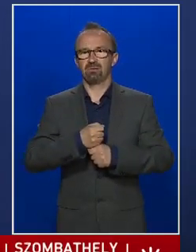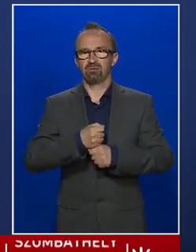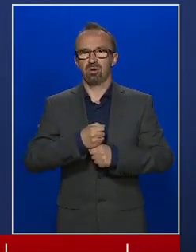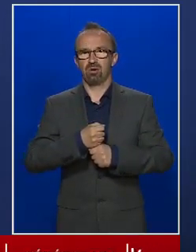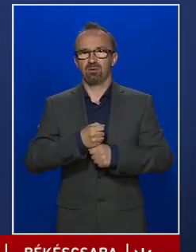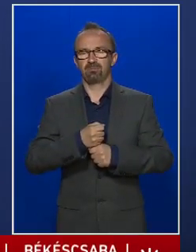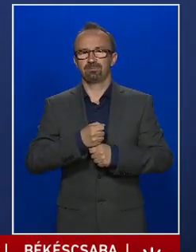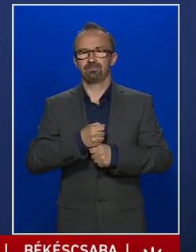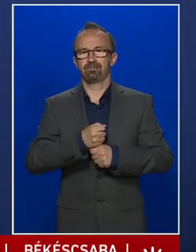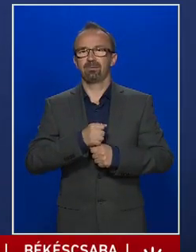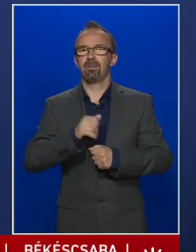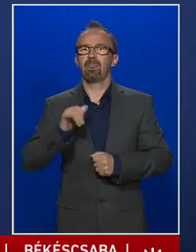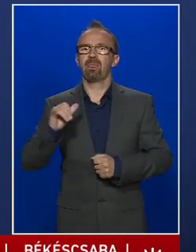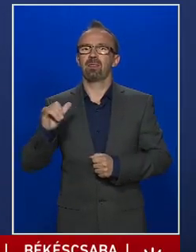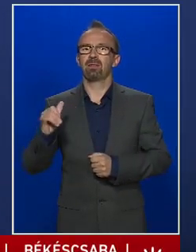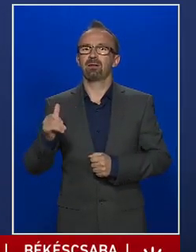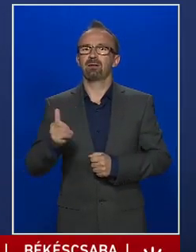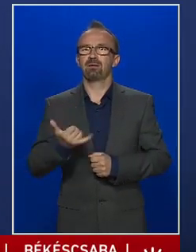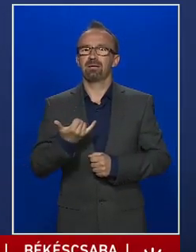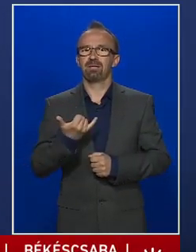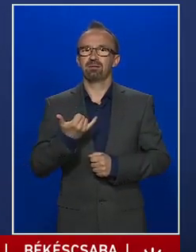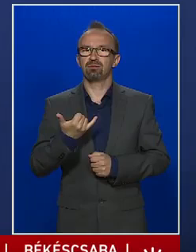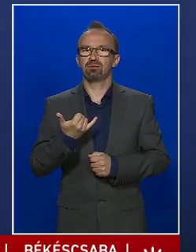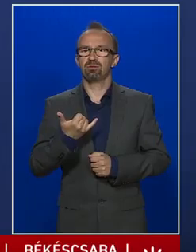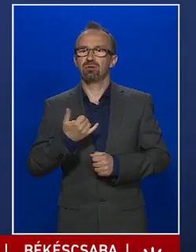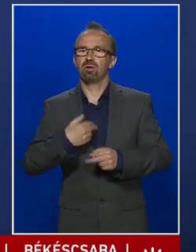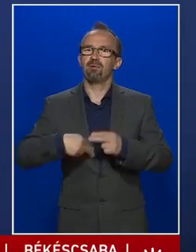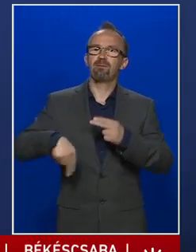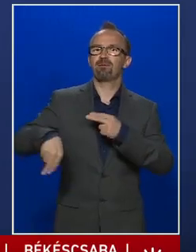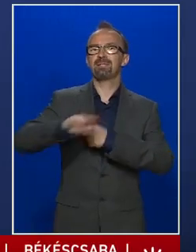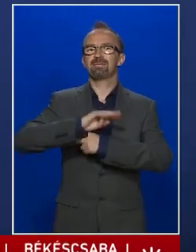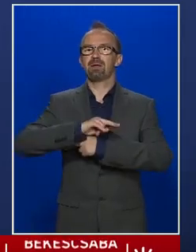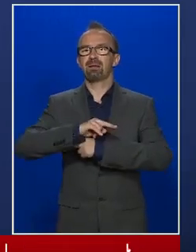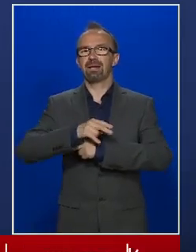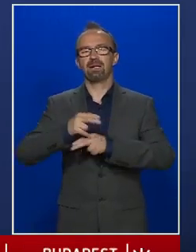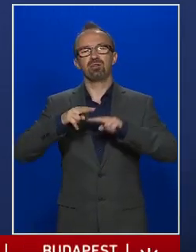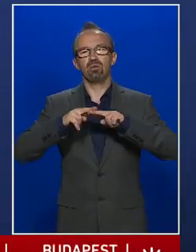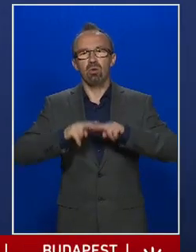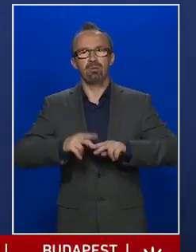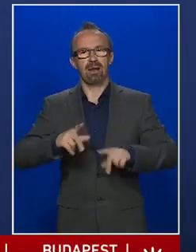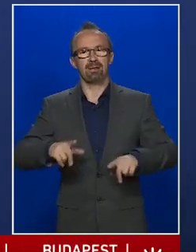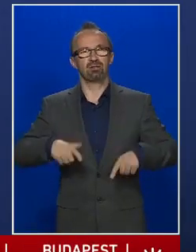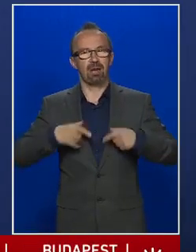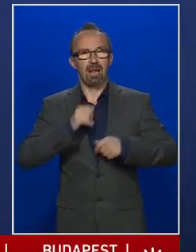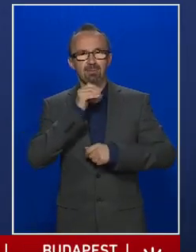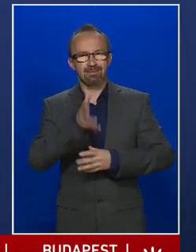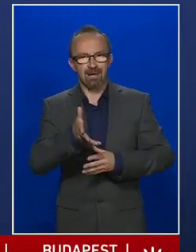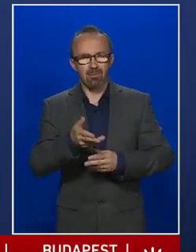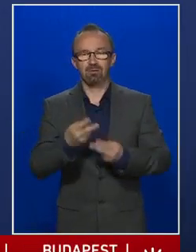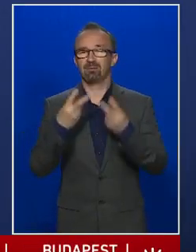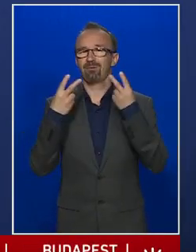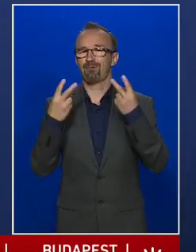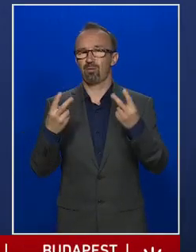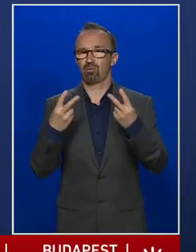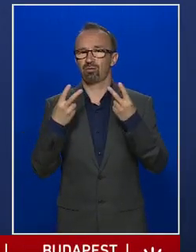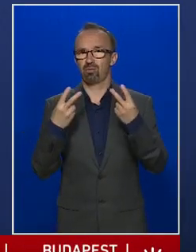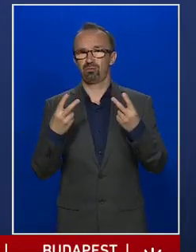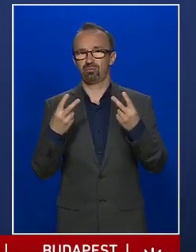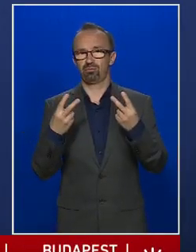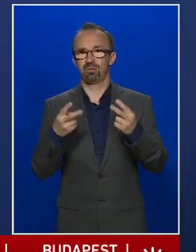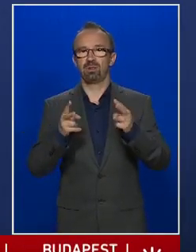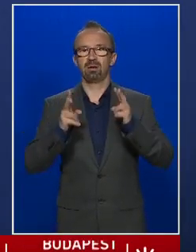illetve a visszatérésünk a normális életben nagyon fontos, hogy